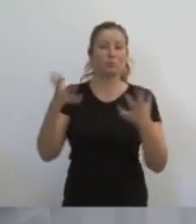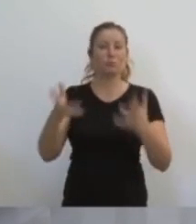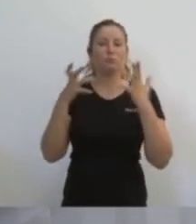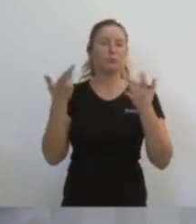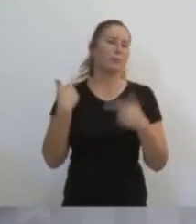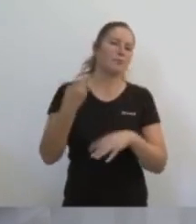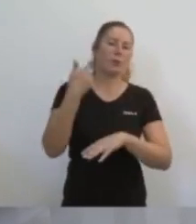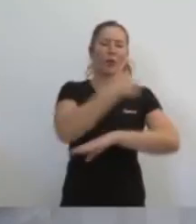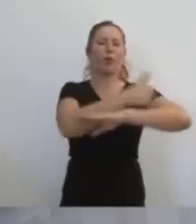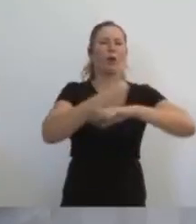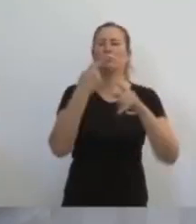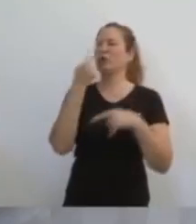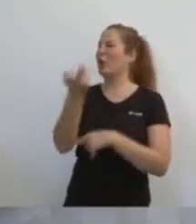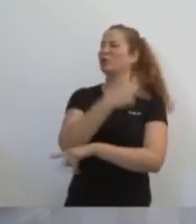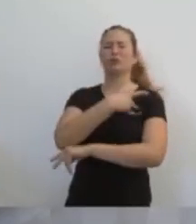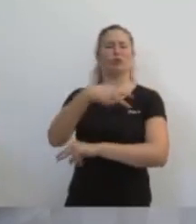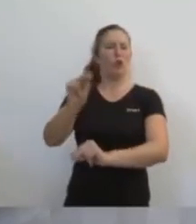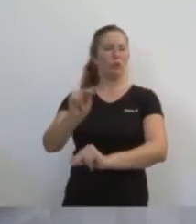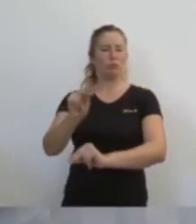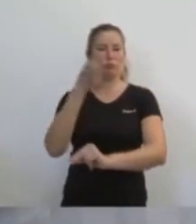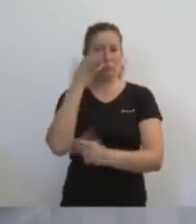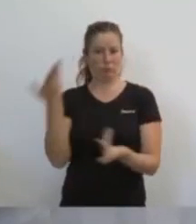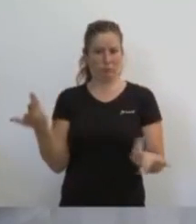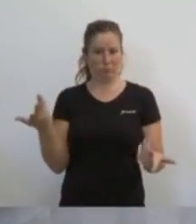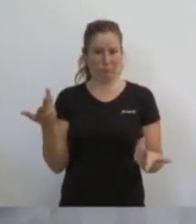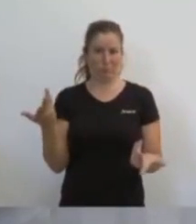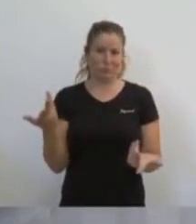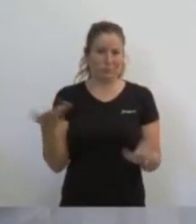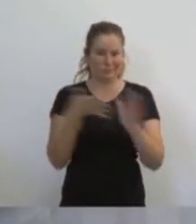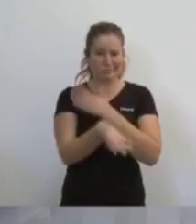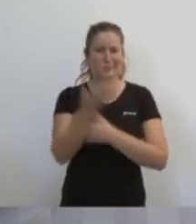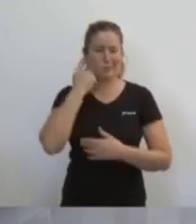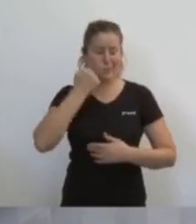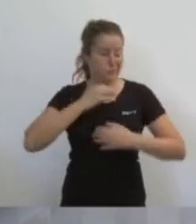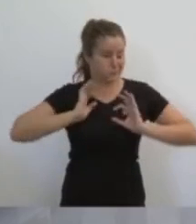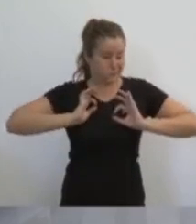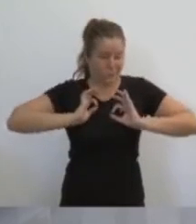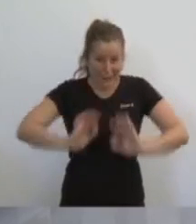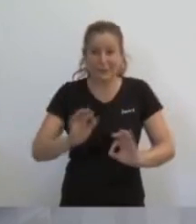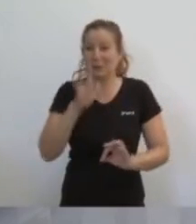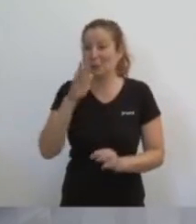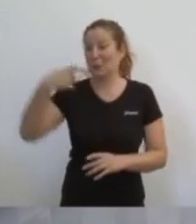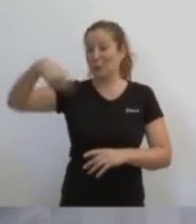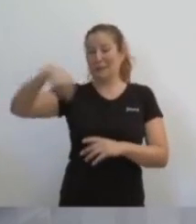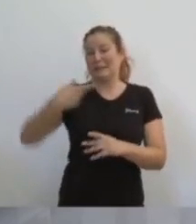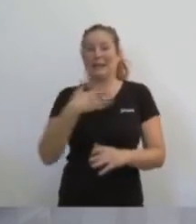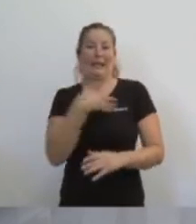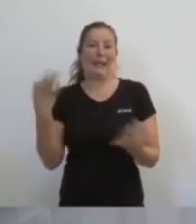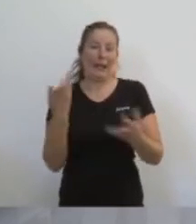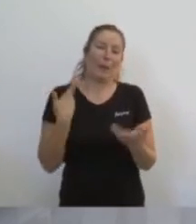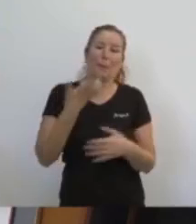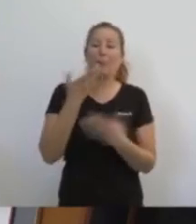i sí a César Sánchez. Clar, cal ser molt bregat. Entre les obligacions que tenia el president era el control a la radiotelevisió valenciana,